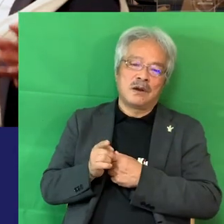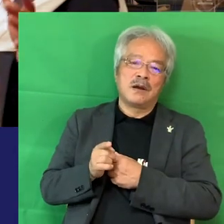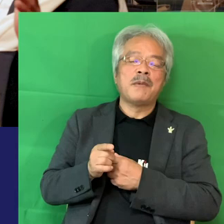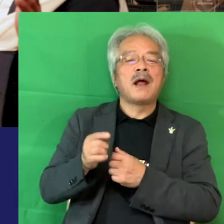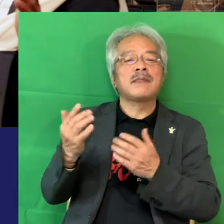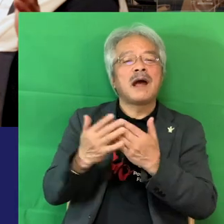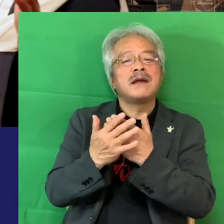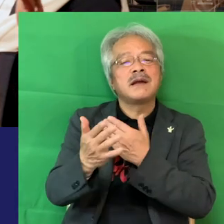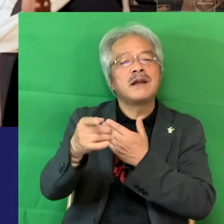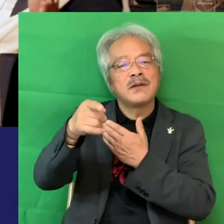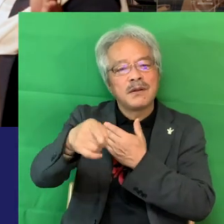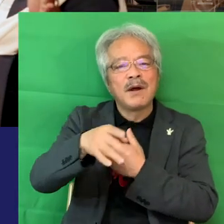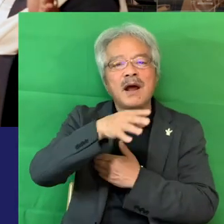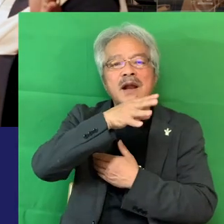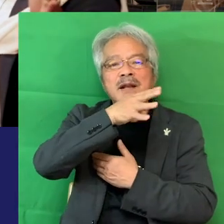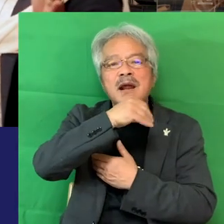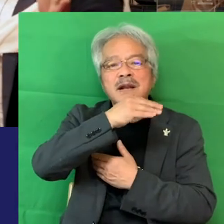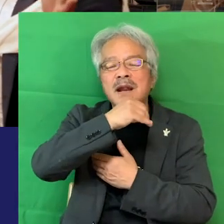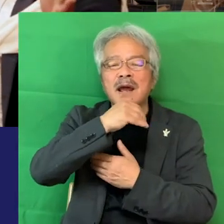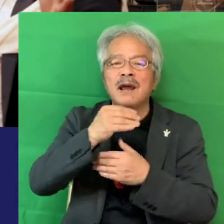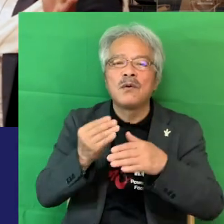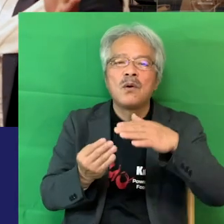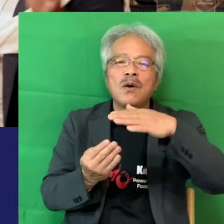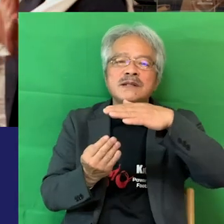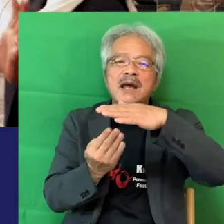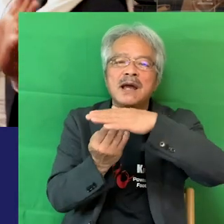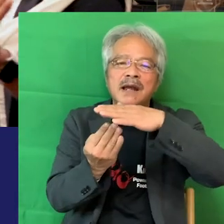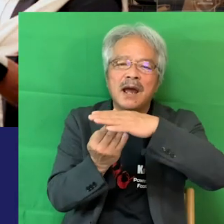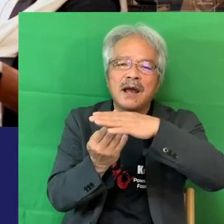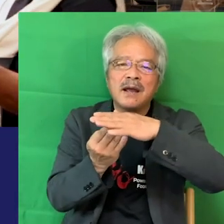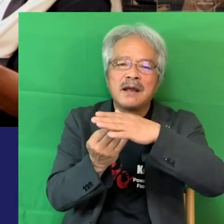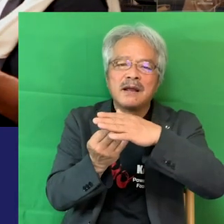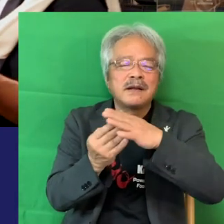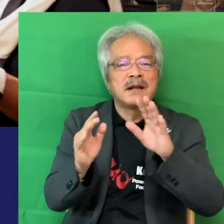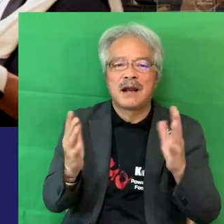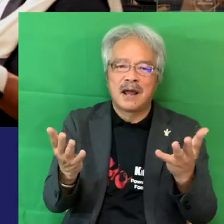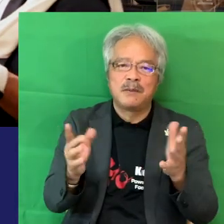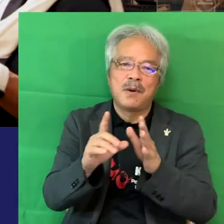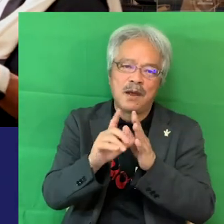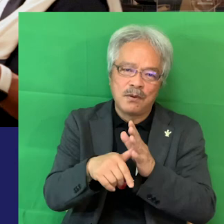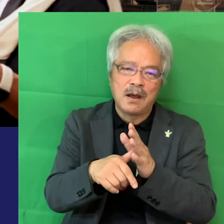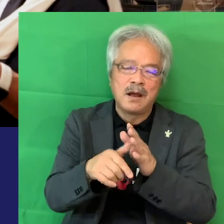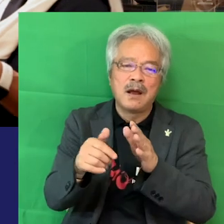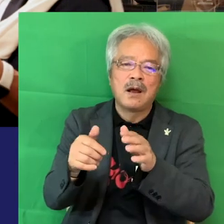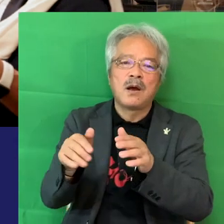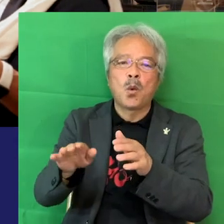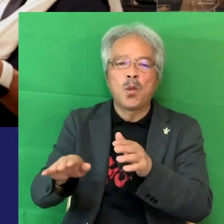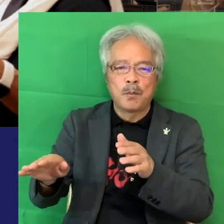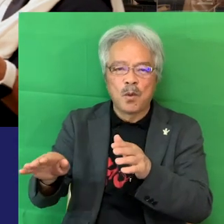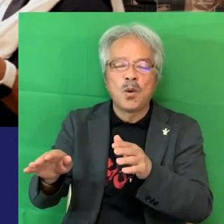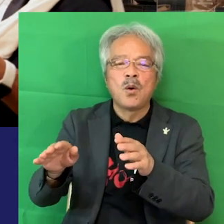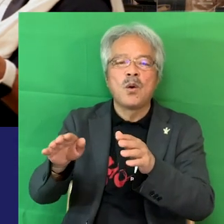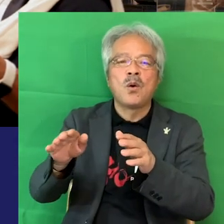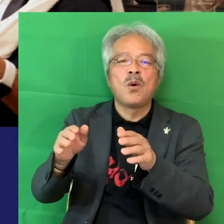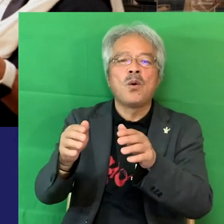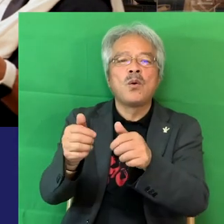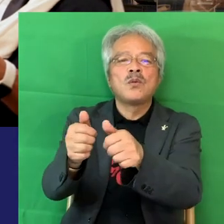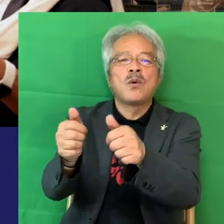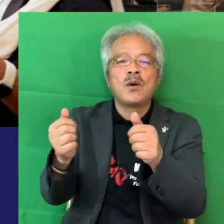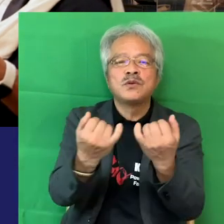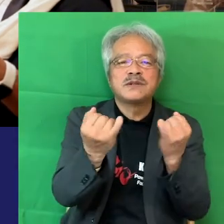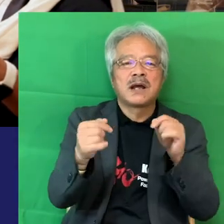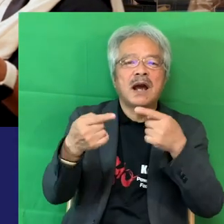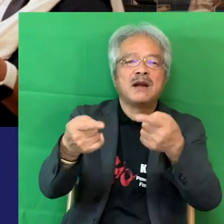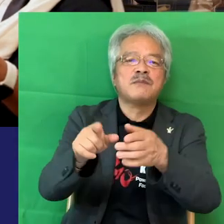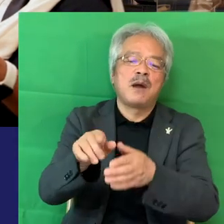っては年齢制限がなくて中学生から入ったりとか女性が入ったりとかっていうのはありますけどもねなるほどねサッカー選手って本